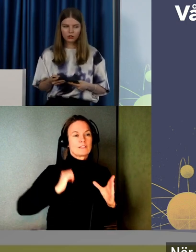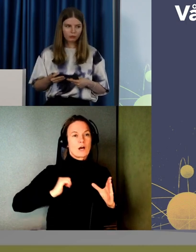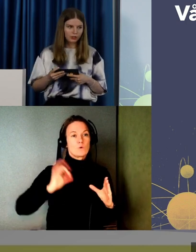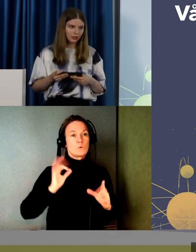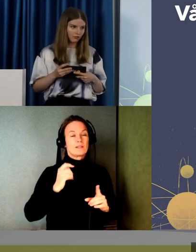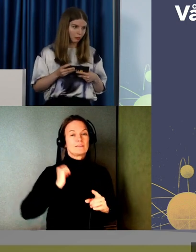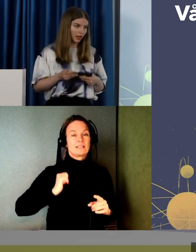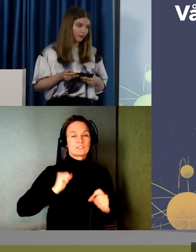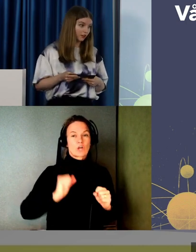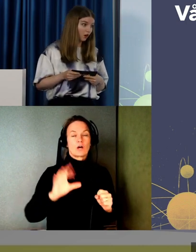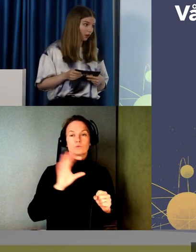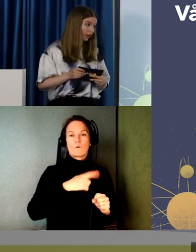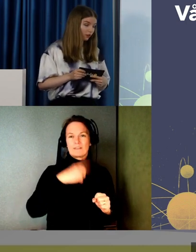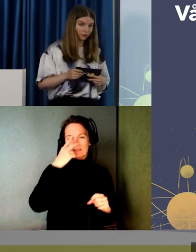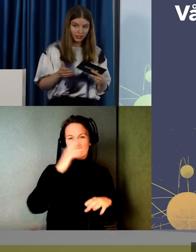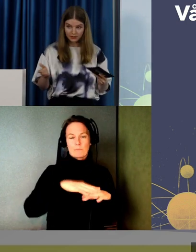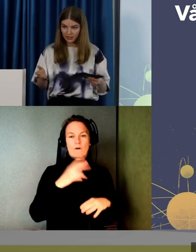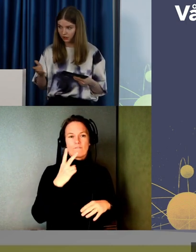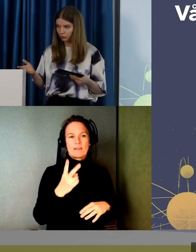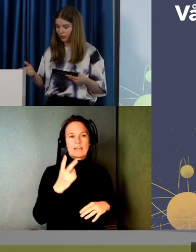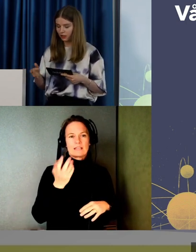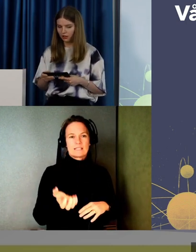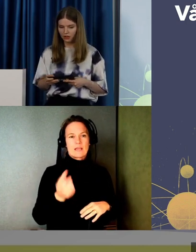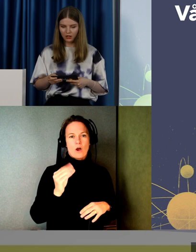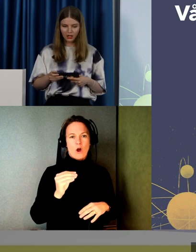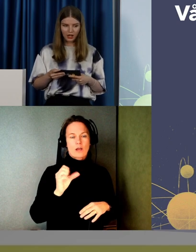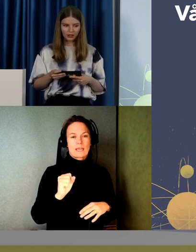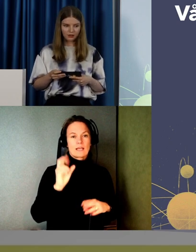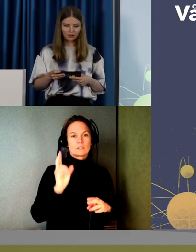det vara? Då tittade vi på det här VCAG. Som vi redan snackat om idag.